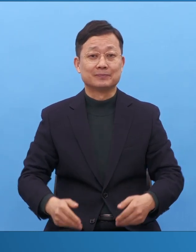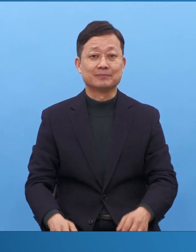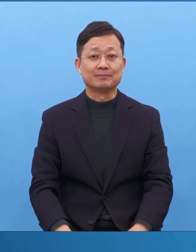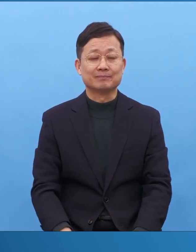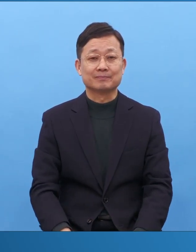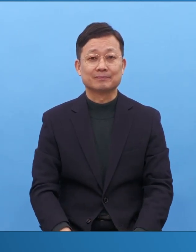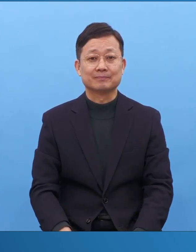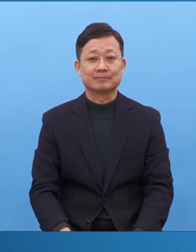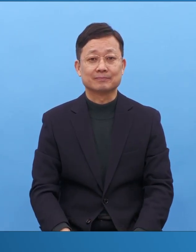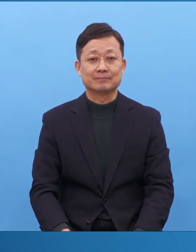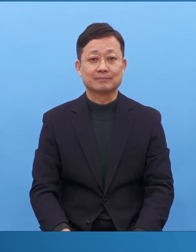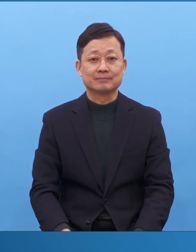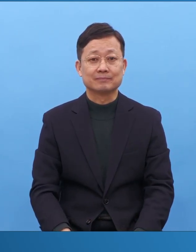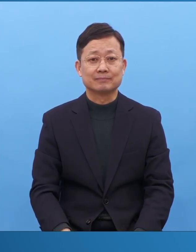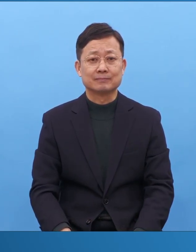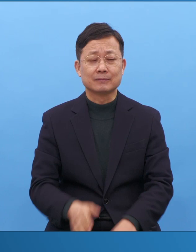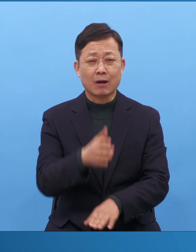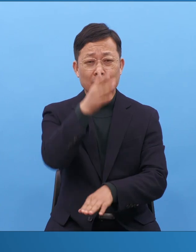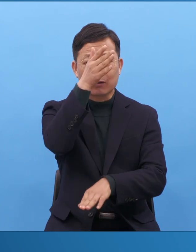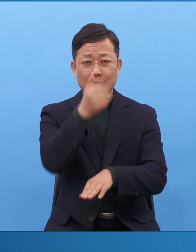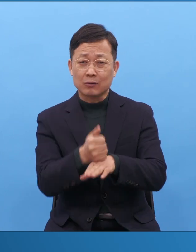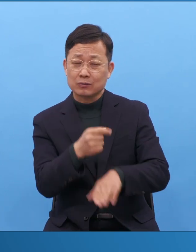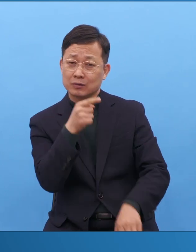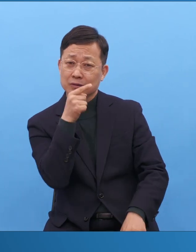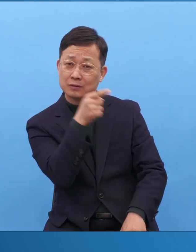결국 이것이 전쟁이니까요.